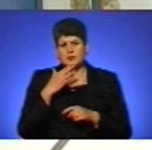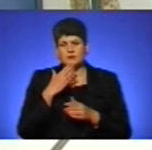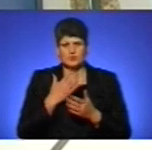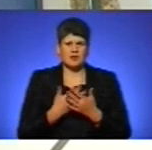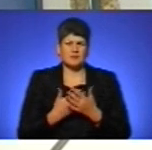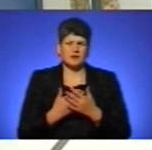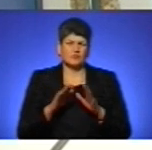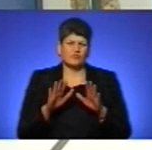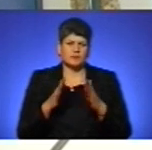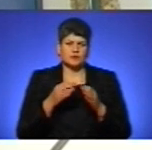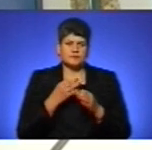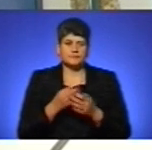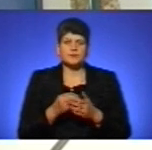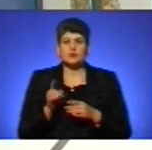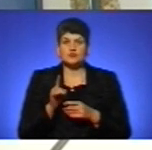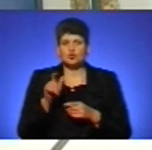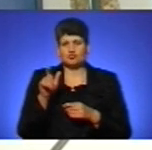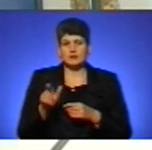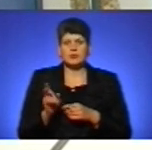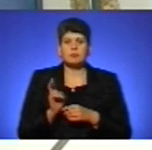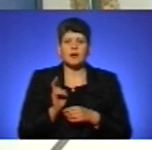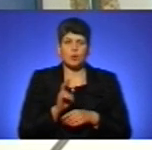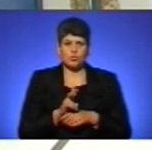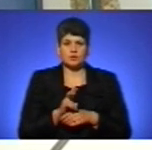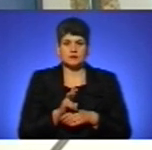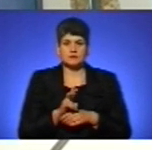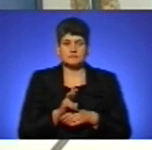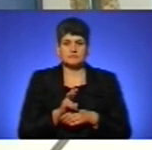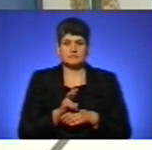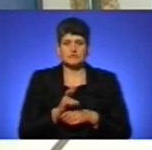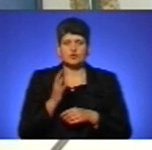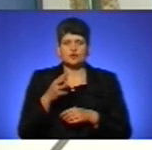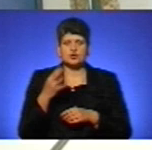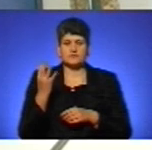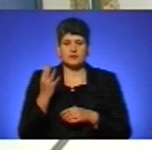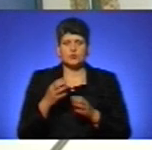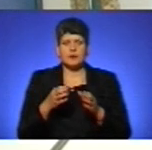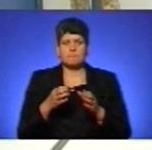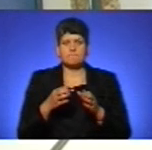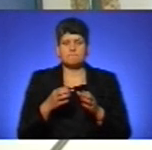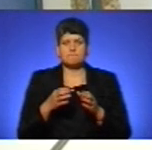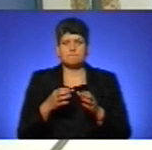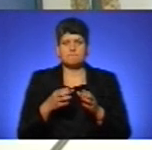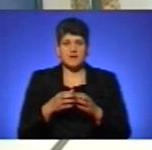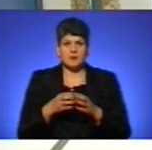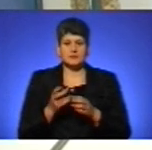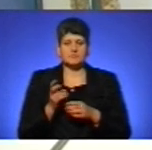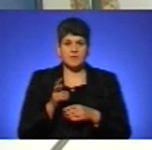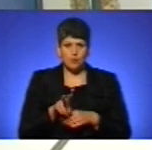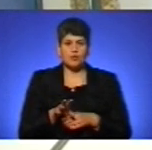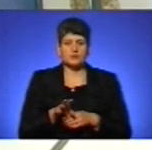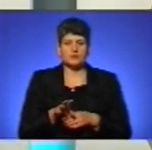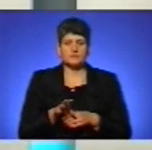такий випадок, що людина приходить, навіть з 44-ї бригади, строковець, приходить військовий комісаріат.